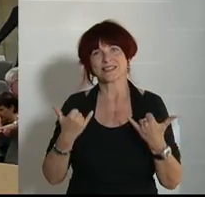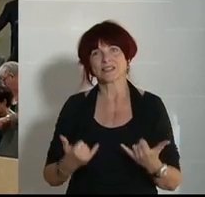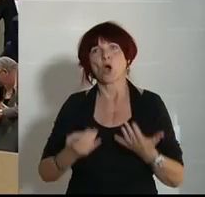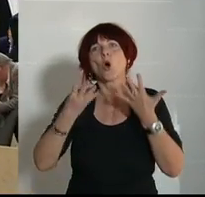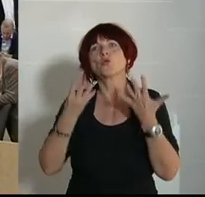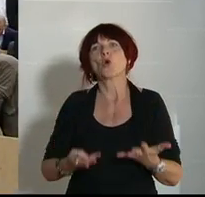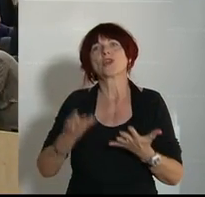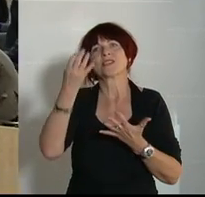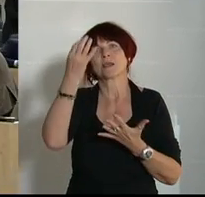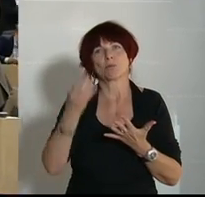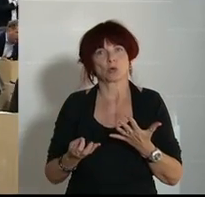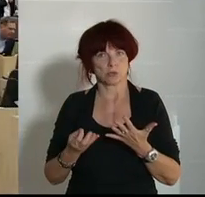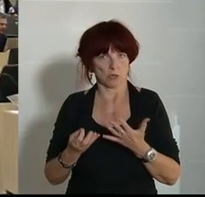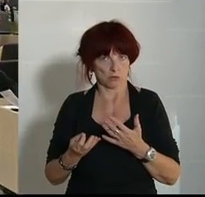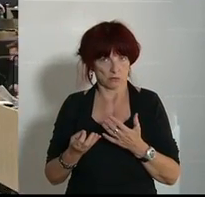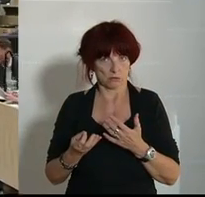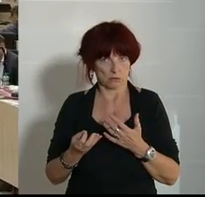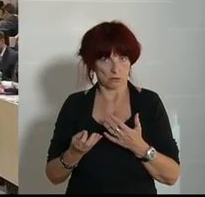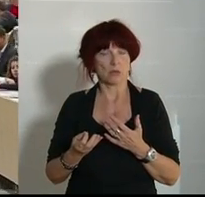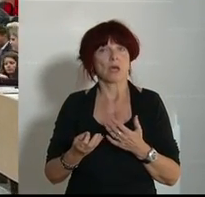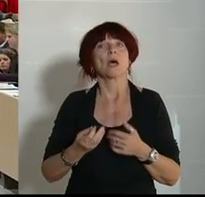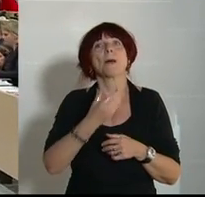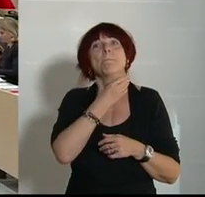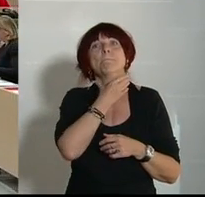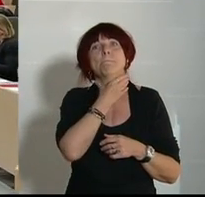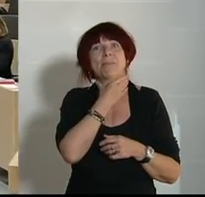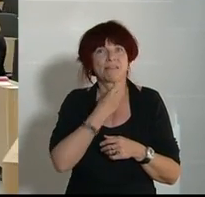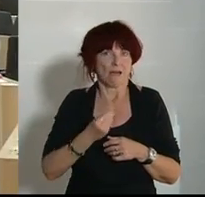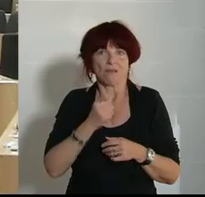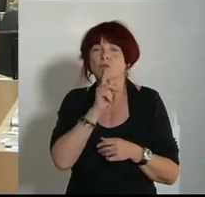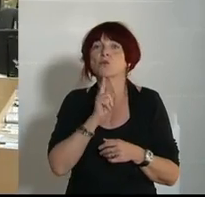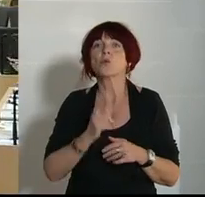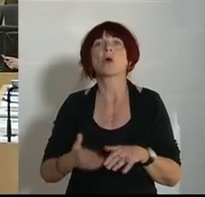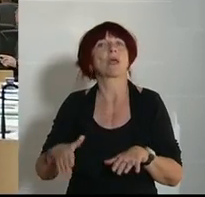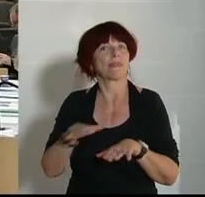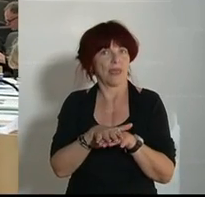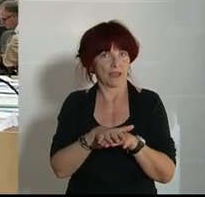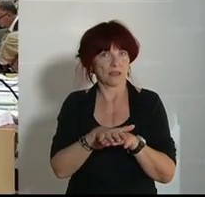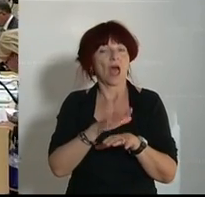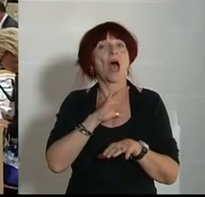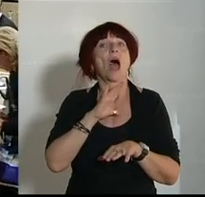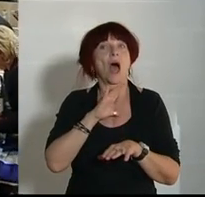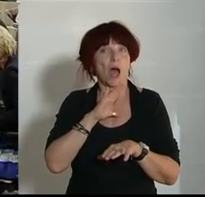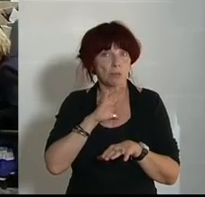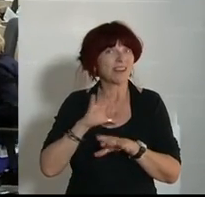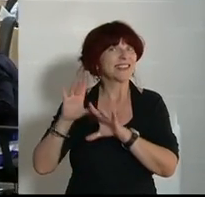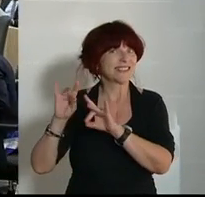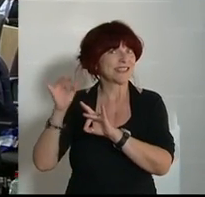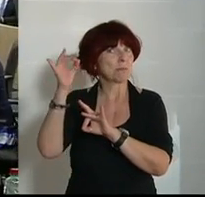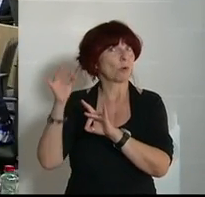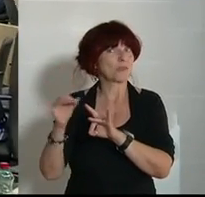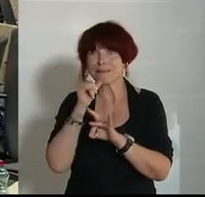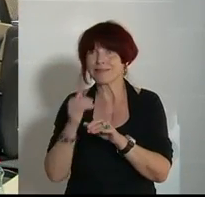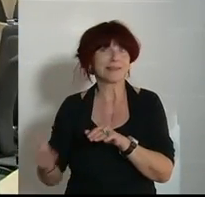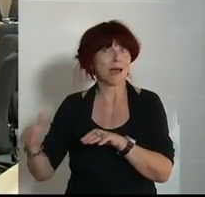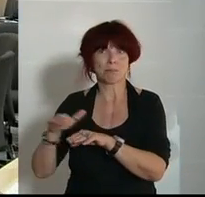Prozent an Bedarfsdeckung der Einrichtungen. Das ist natürlich sehr gut. Aber es gibt eben auch 10 Prozent, die wir